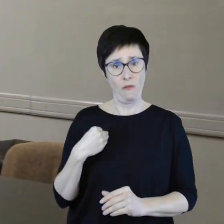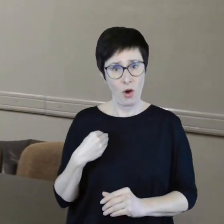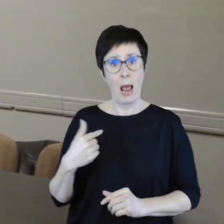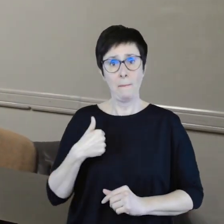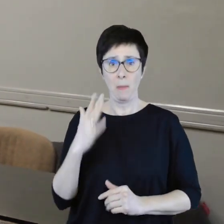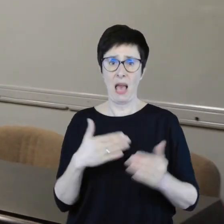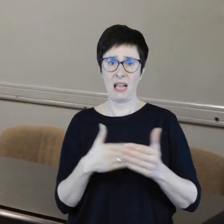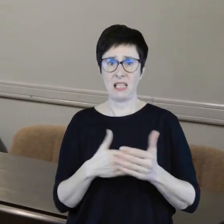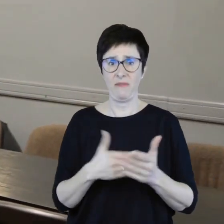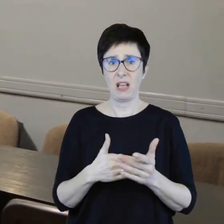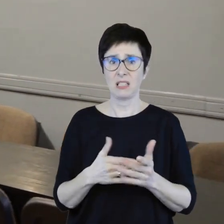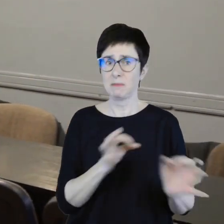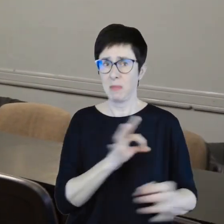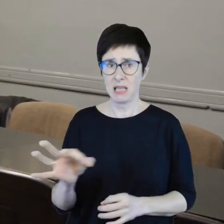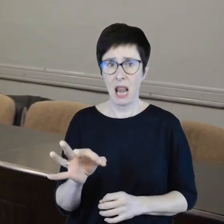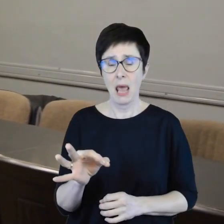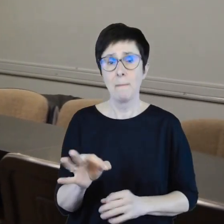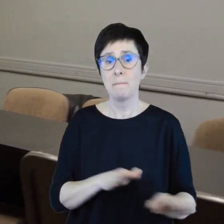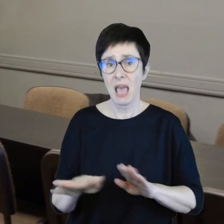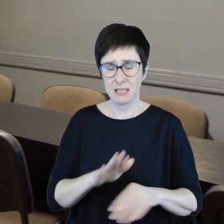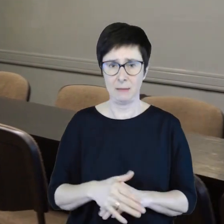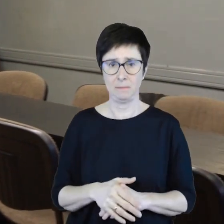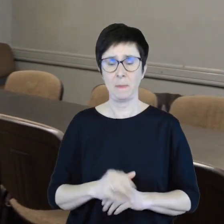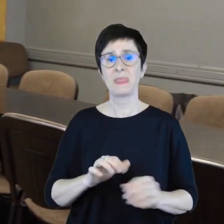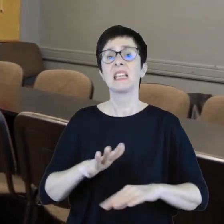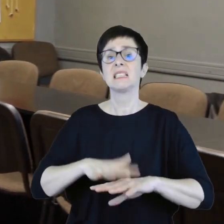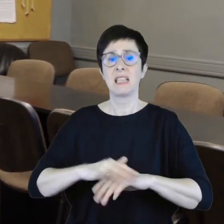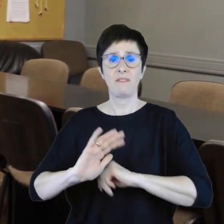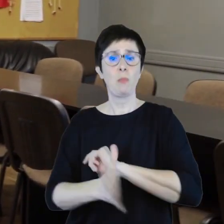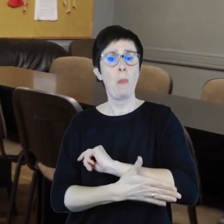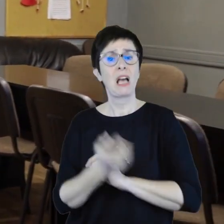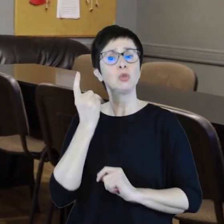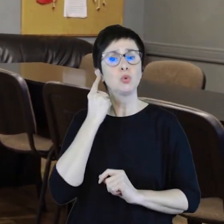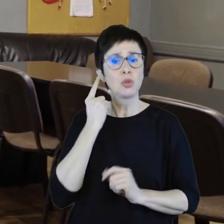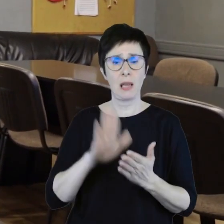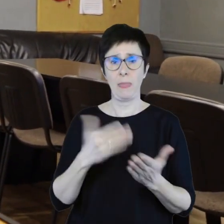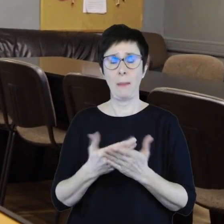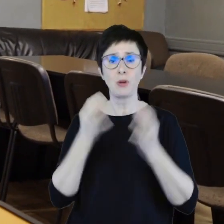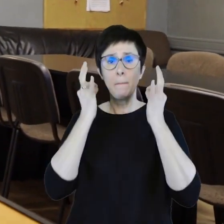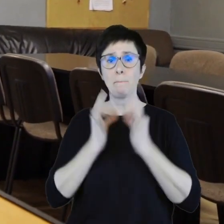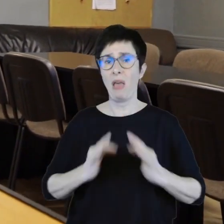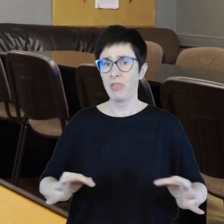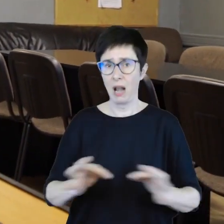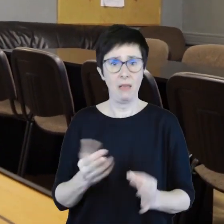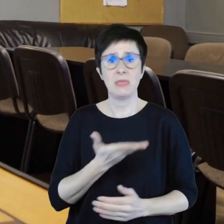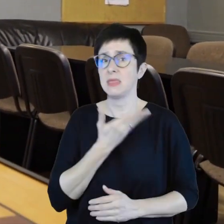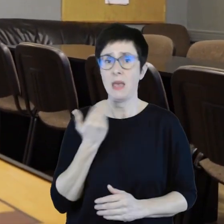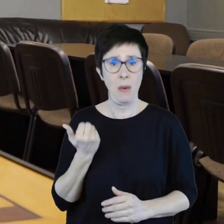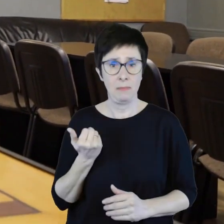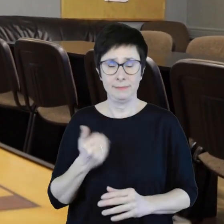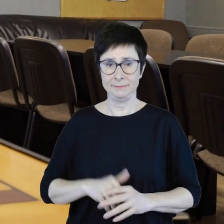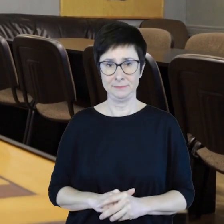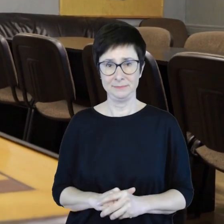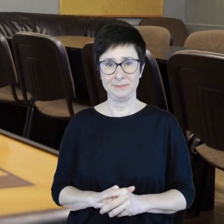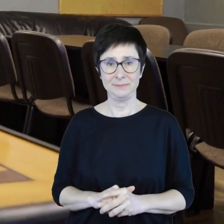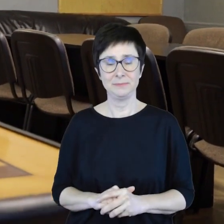a my zarezerwujemy odpowiednie miejsce. Nie dysponujemy systemami wspomagającymi słyszenie, takie jak na przykład pętla indukcyjna.